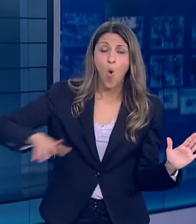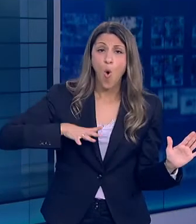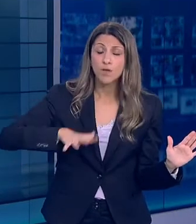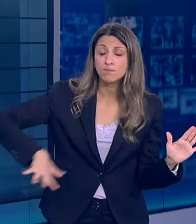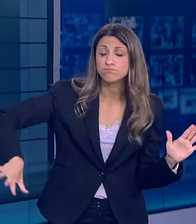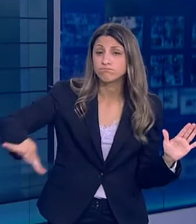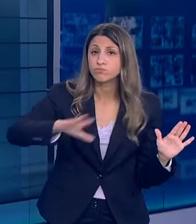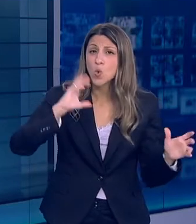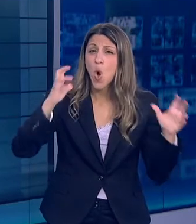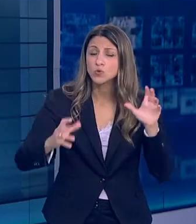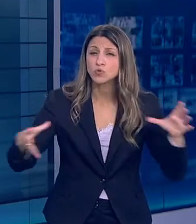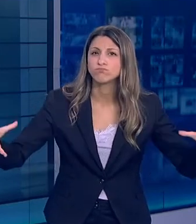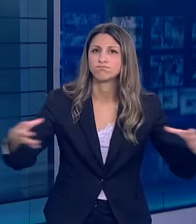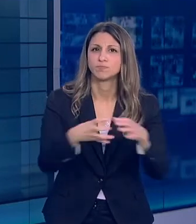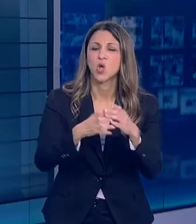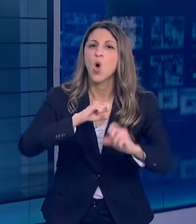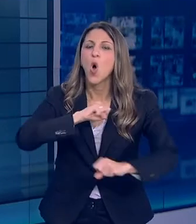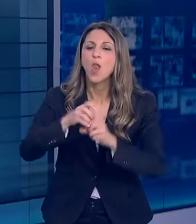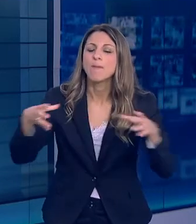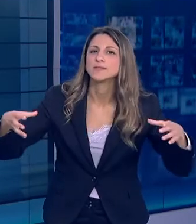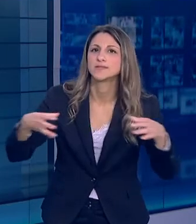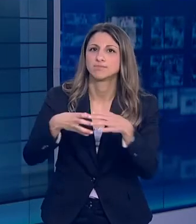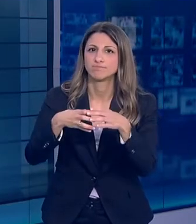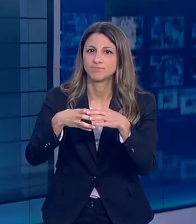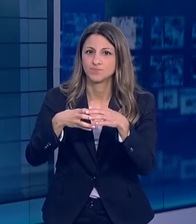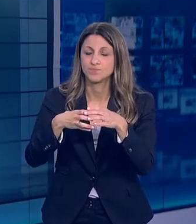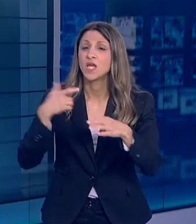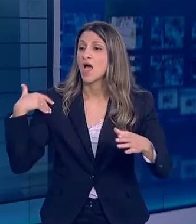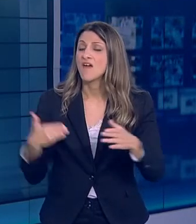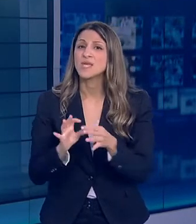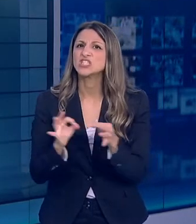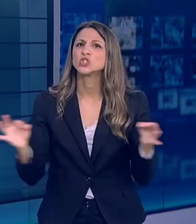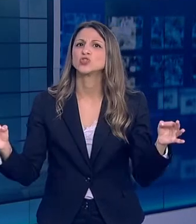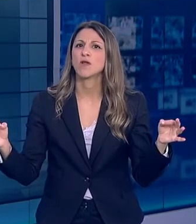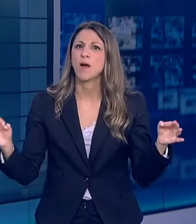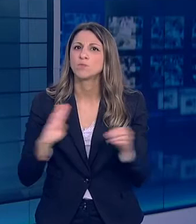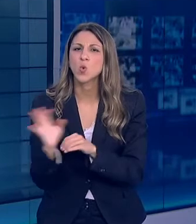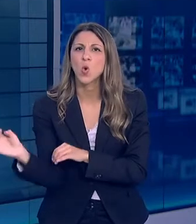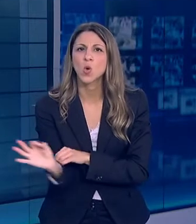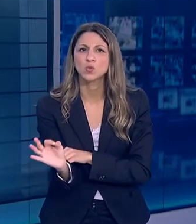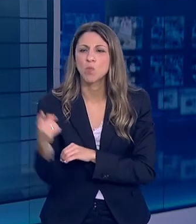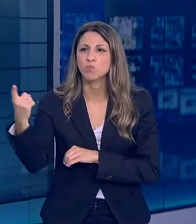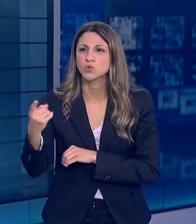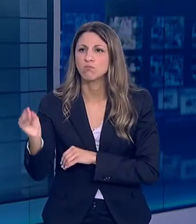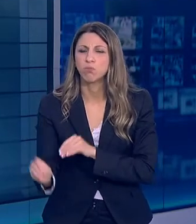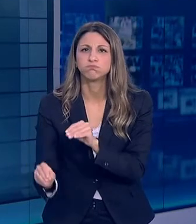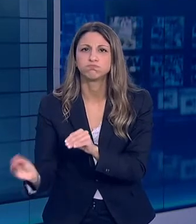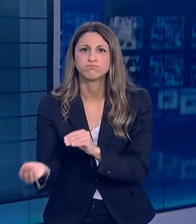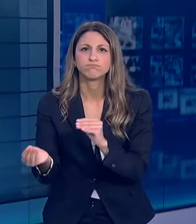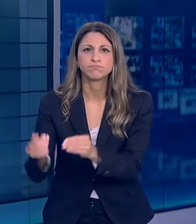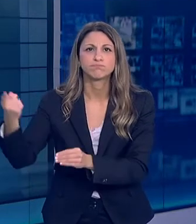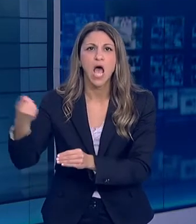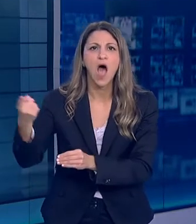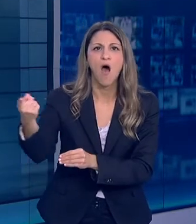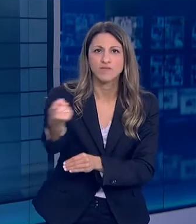όρους σε μια χρονική συνέχεια που η επιστημονική ιστορία που αφορά τον νέο ιό μετατράπηκε πολύ γρήγορα και σε παγκόσμιο επίπεδο σε πολιτική